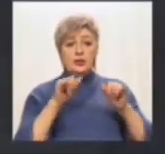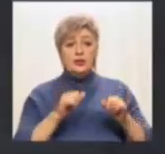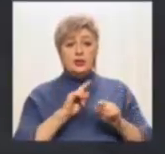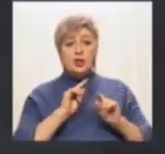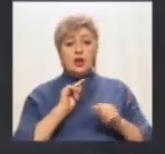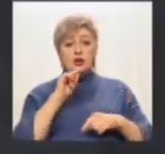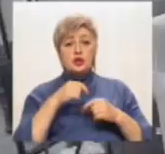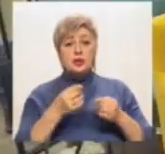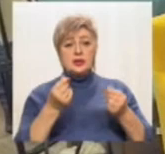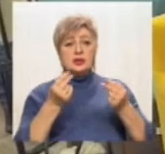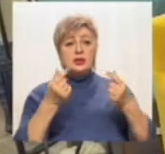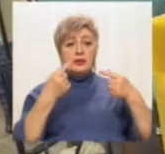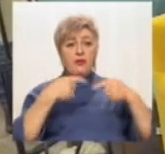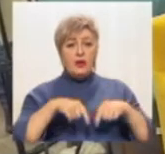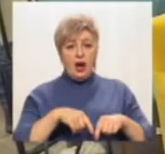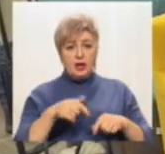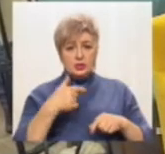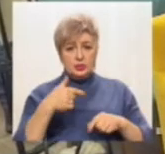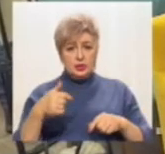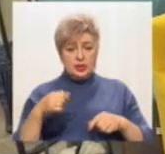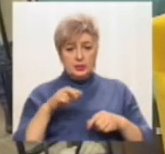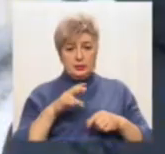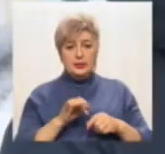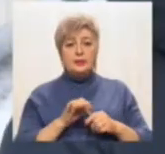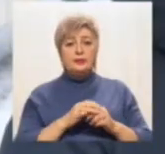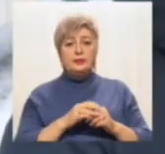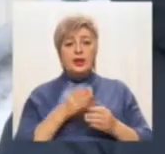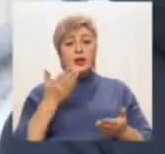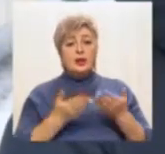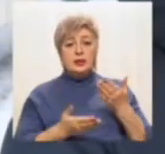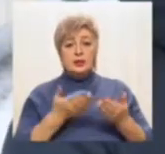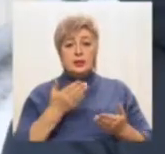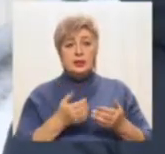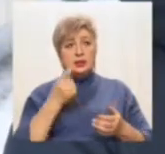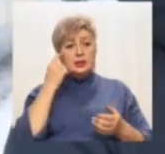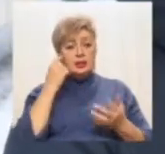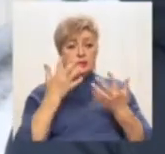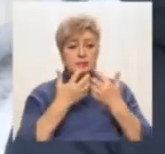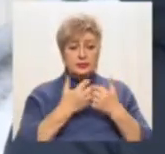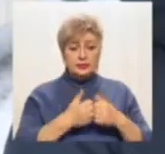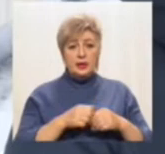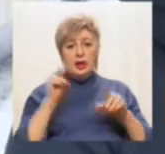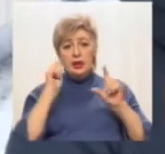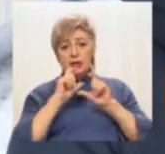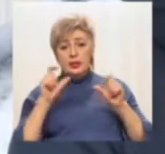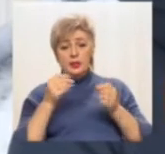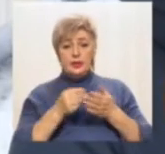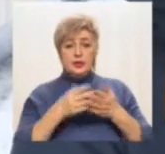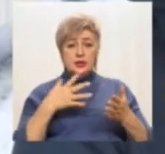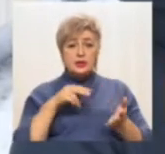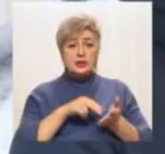Ось, що з цього приводу говорить економістка Марія Куцинська. Якщо аналізувати заклади освіти та подорожчання ціни